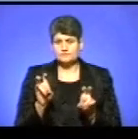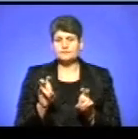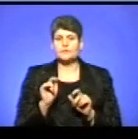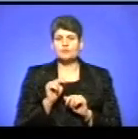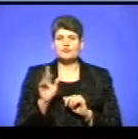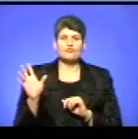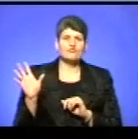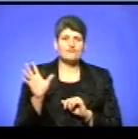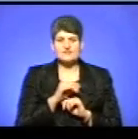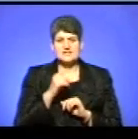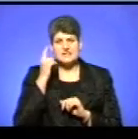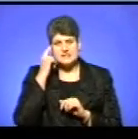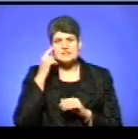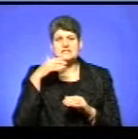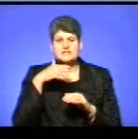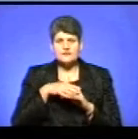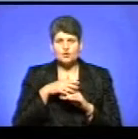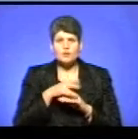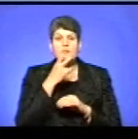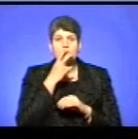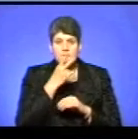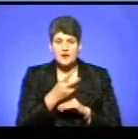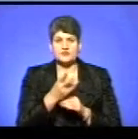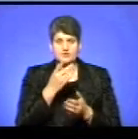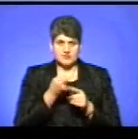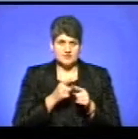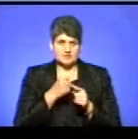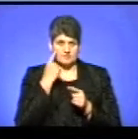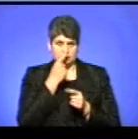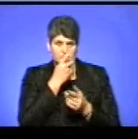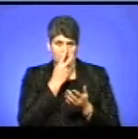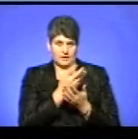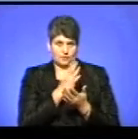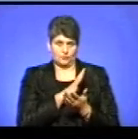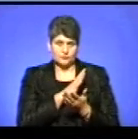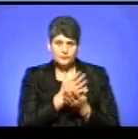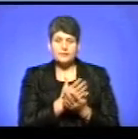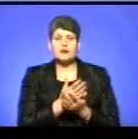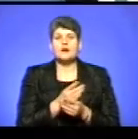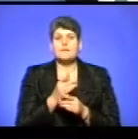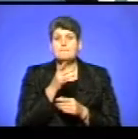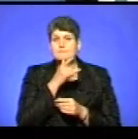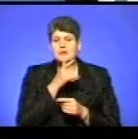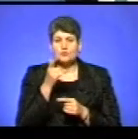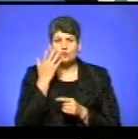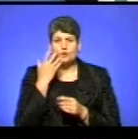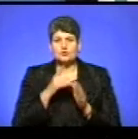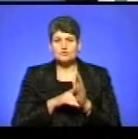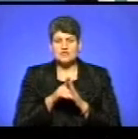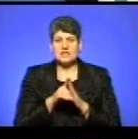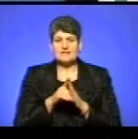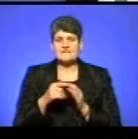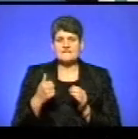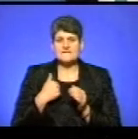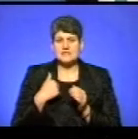свідомі того, і ми це бачили, це відбувалося на наших очах, що в період, коли розпочалася військова